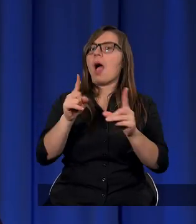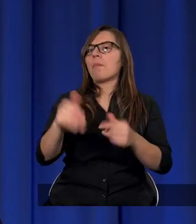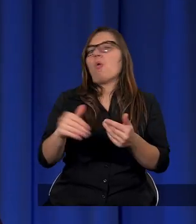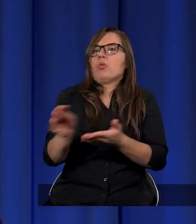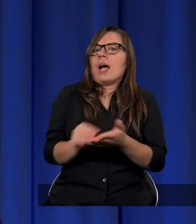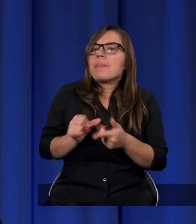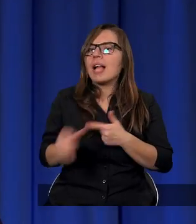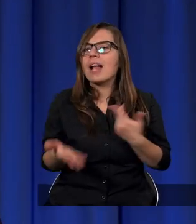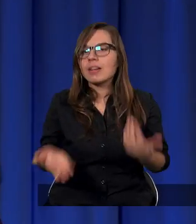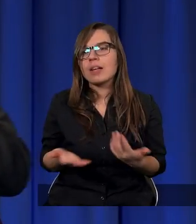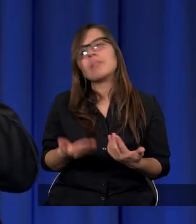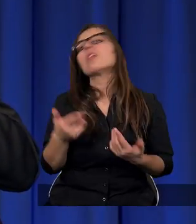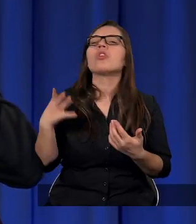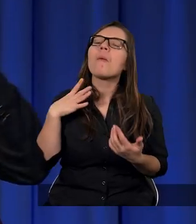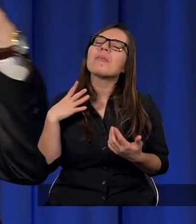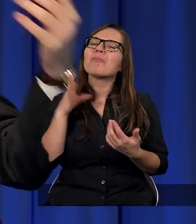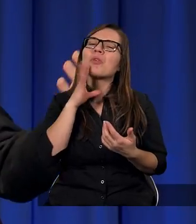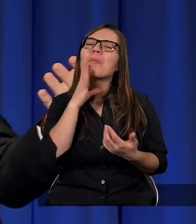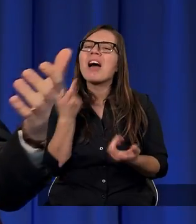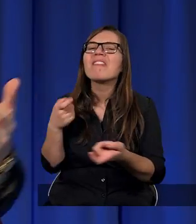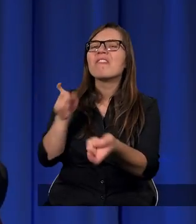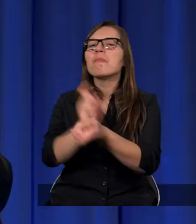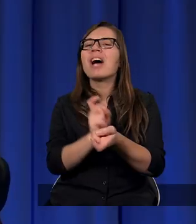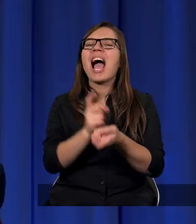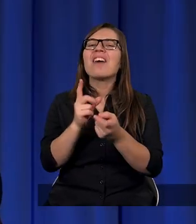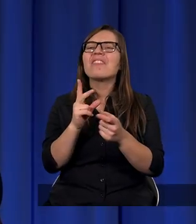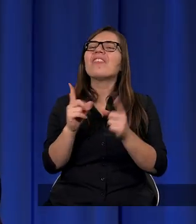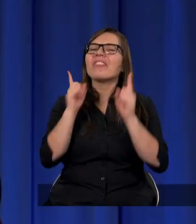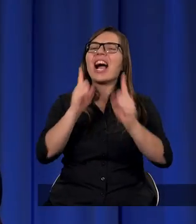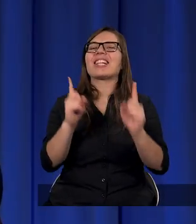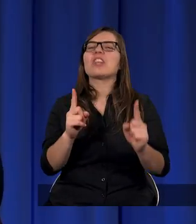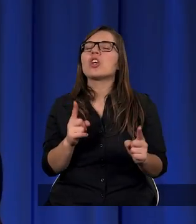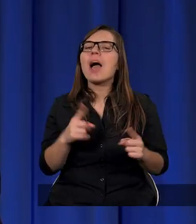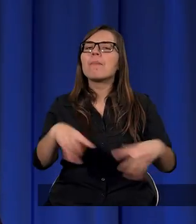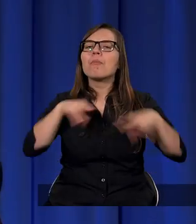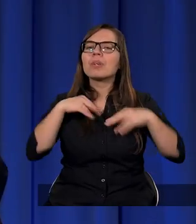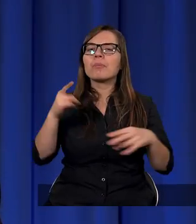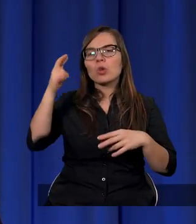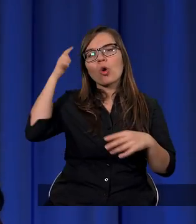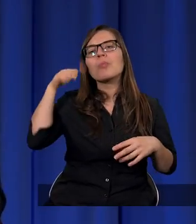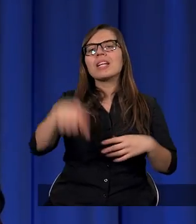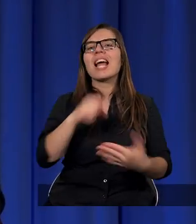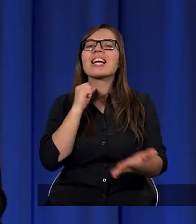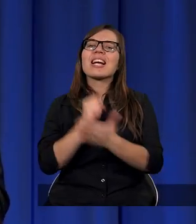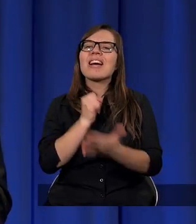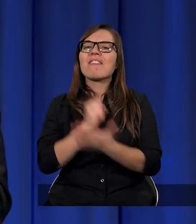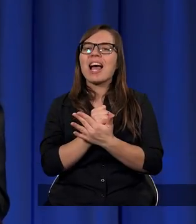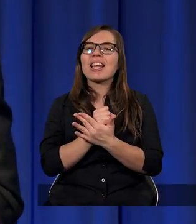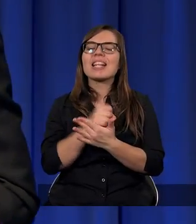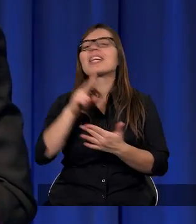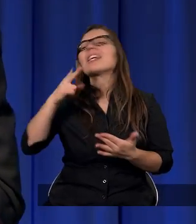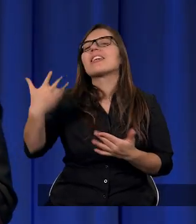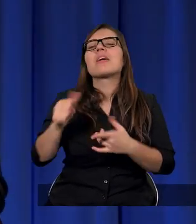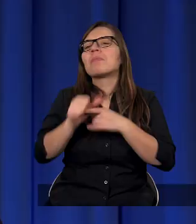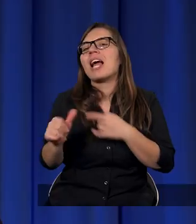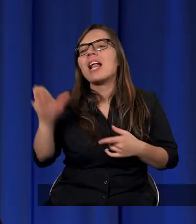wbrew jakby ogólnie przyjętemu pojęciu na kwestię zrozumienia tego, kim